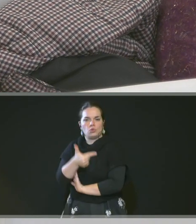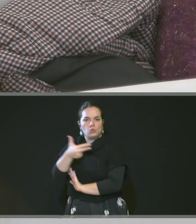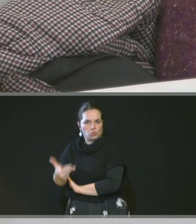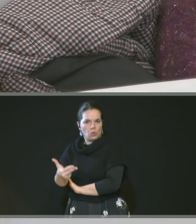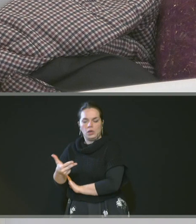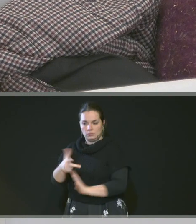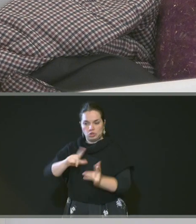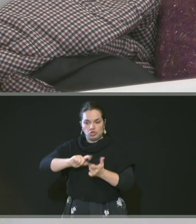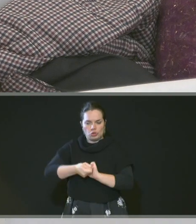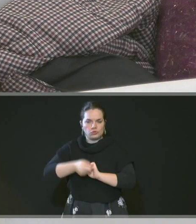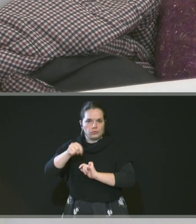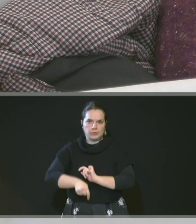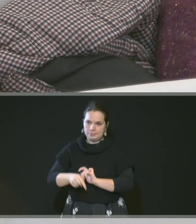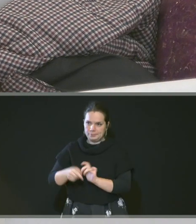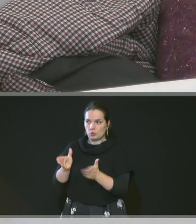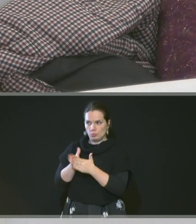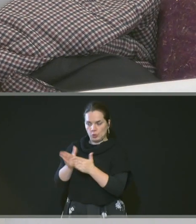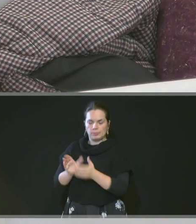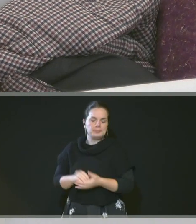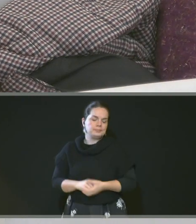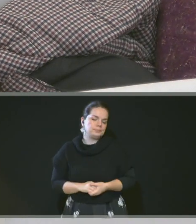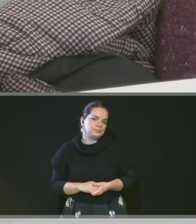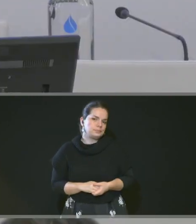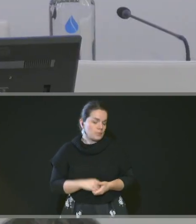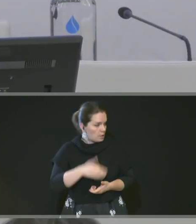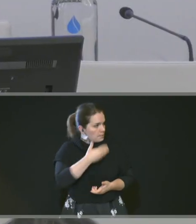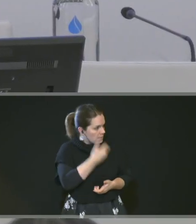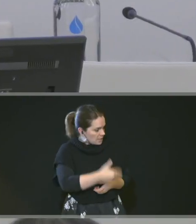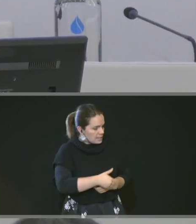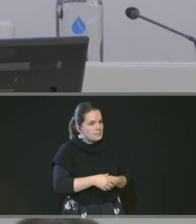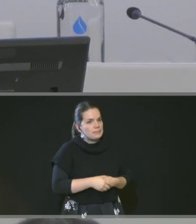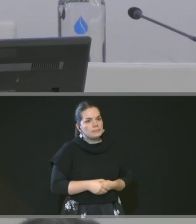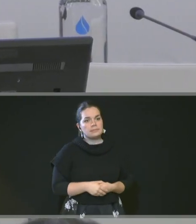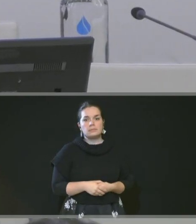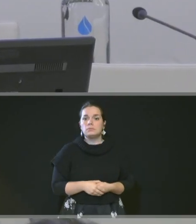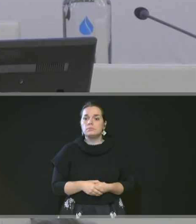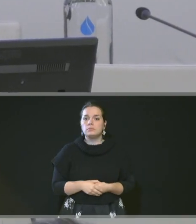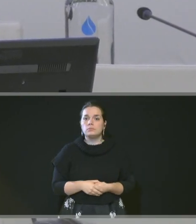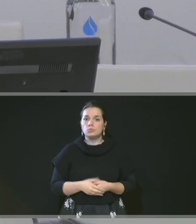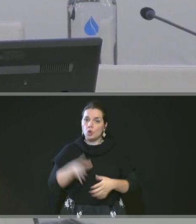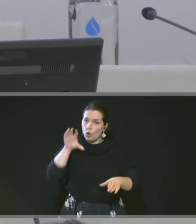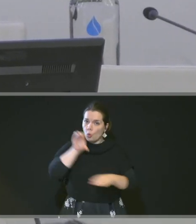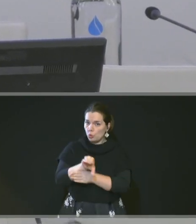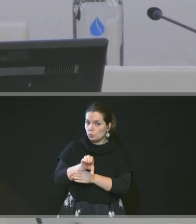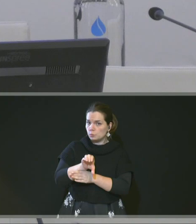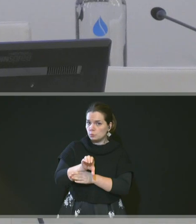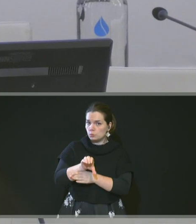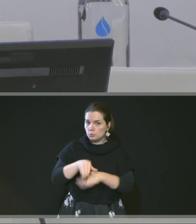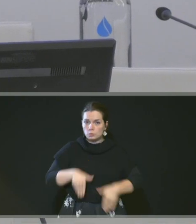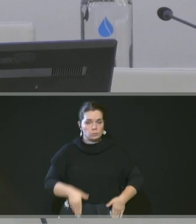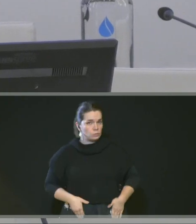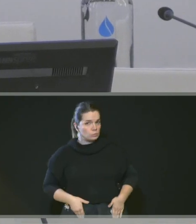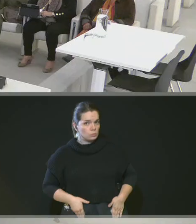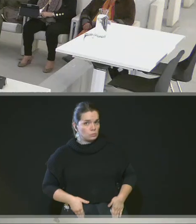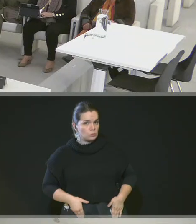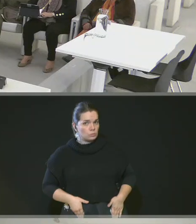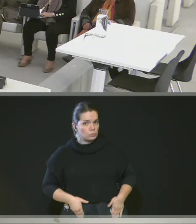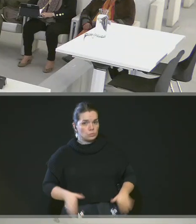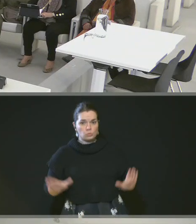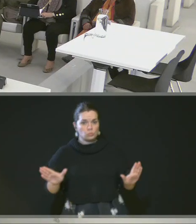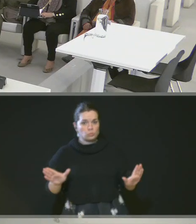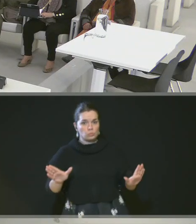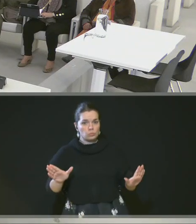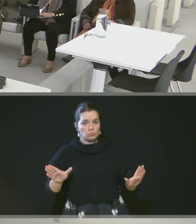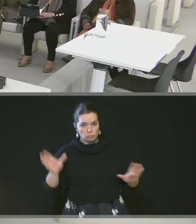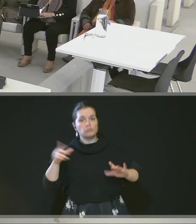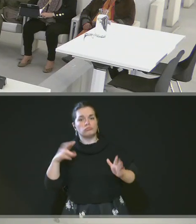cités ci-dessous. Merci. Y a-t-il des votes contre, des abstentions pour Saint-Père ?